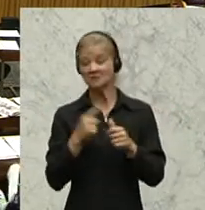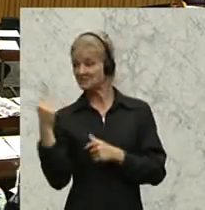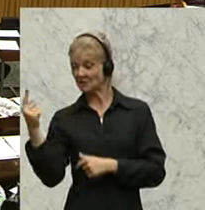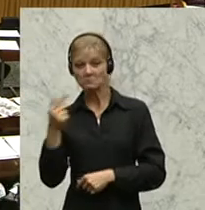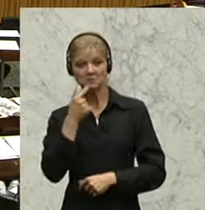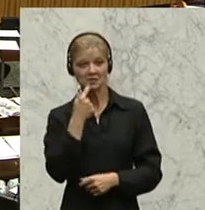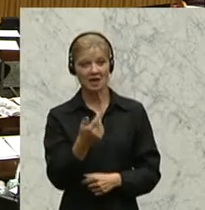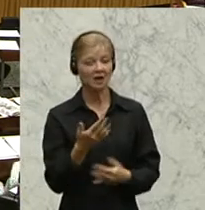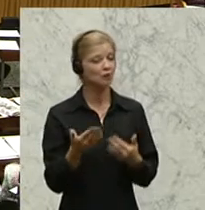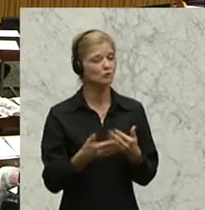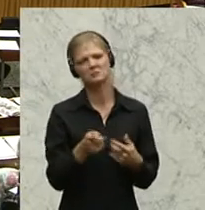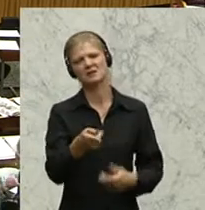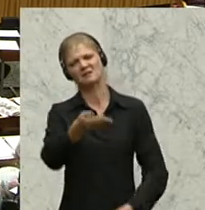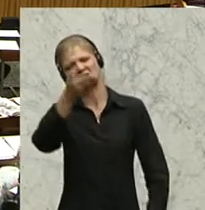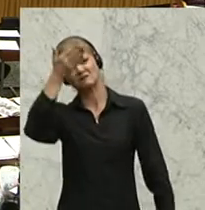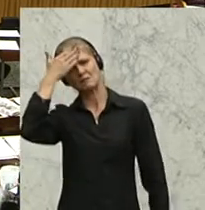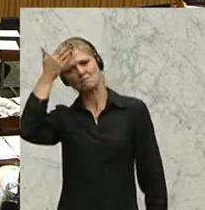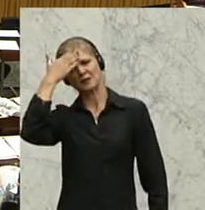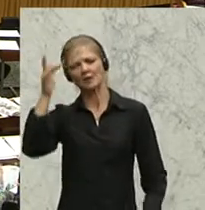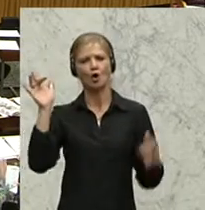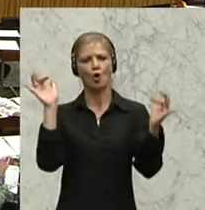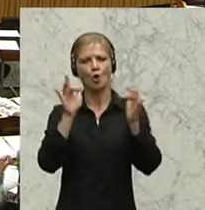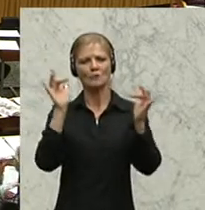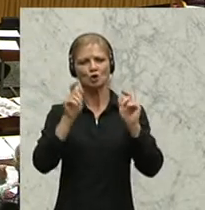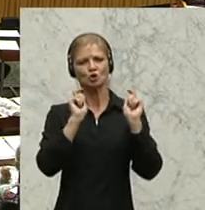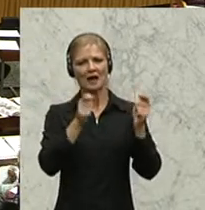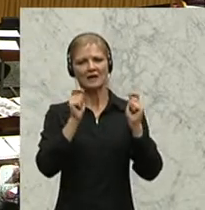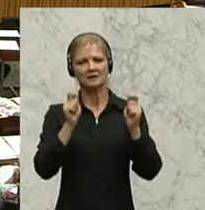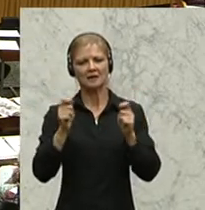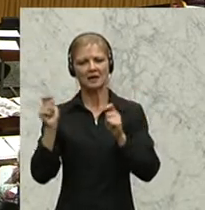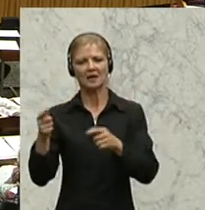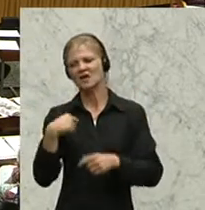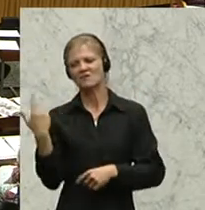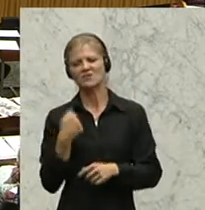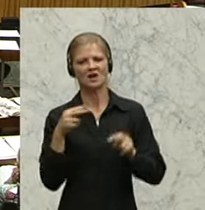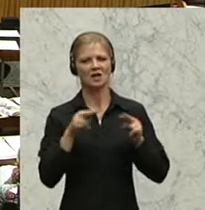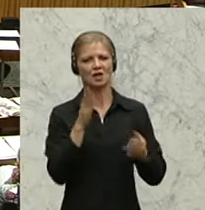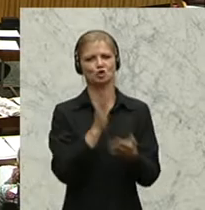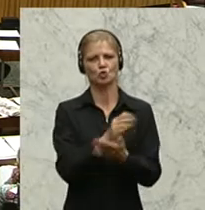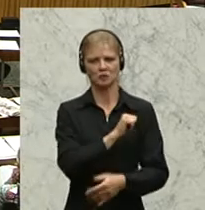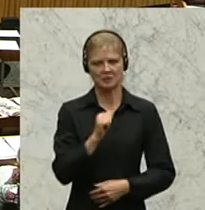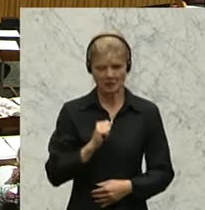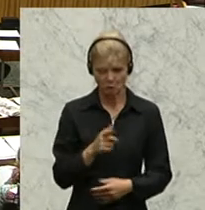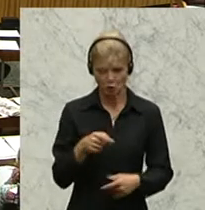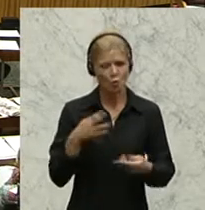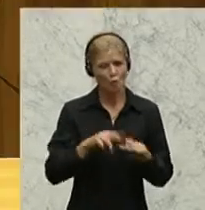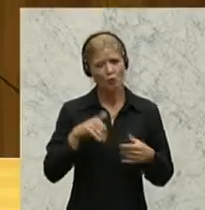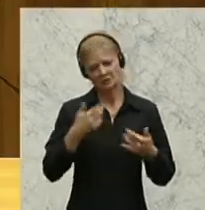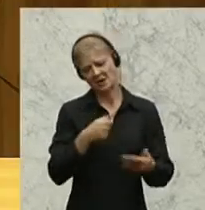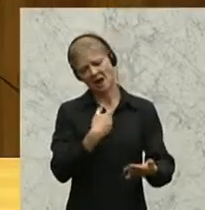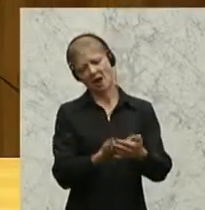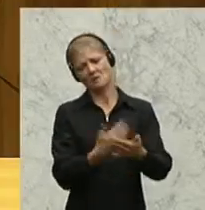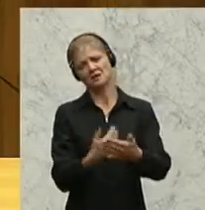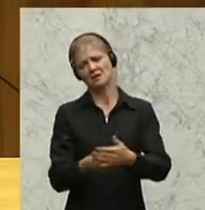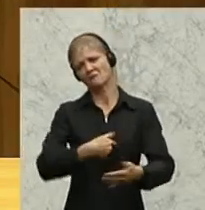die depperten Oppositionsanträge reagieren, tun wir schon selber und dann alles weg argumentiert. Anstatt,